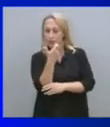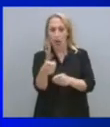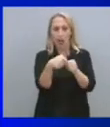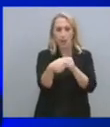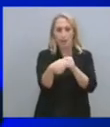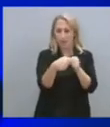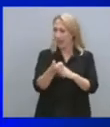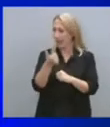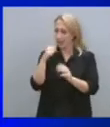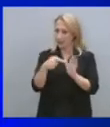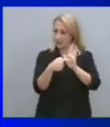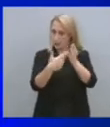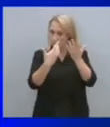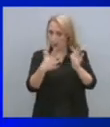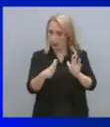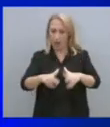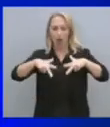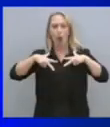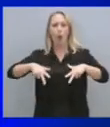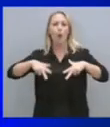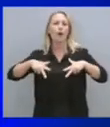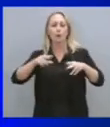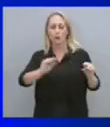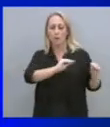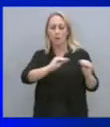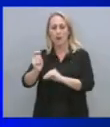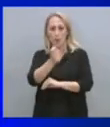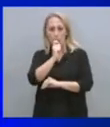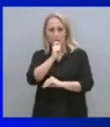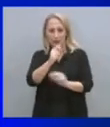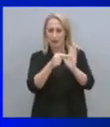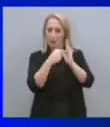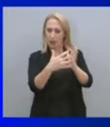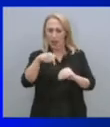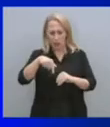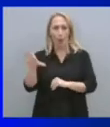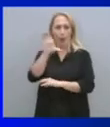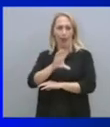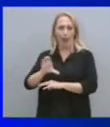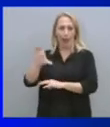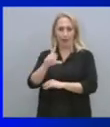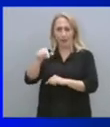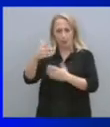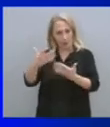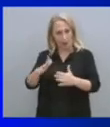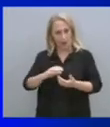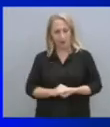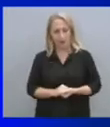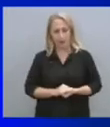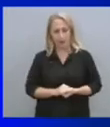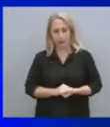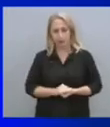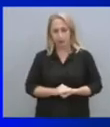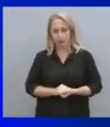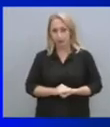παρουσιάστηκαν χθες από τον Υπουργό Μεταναστευτικής Πολιτικής στην Διεθνή Έκθεση Θεσσαλονίκης. Και